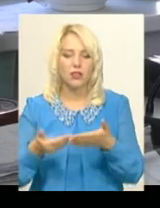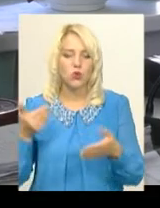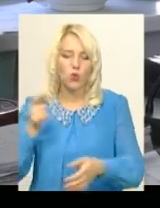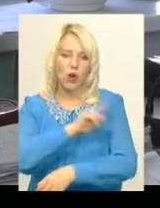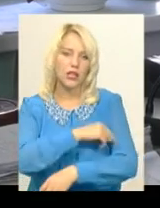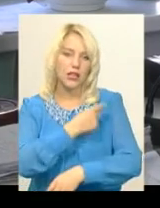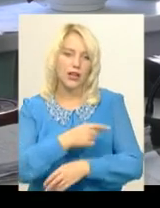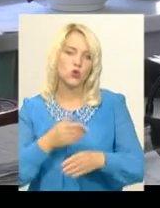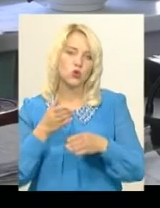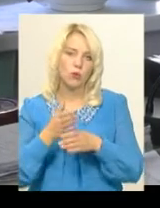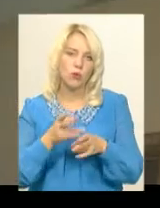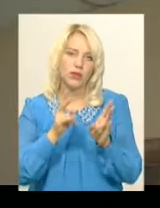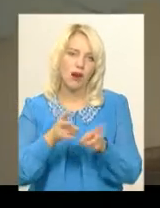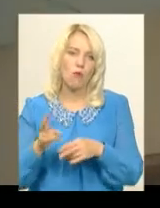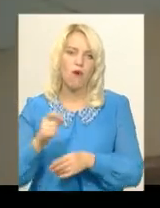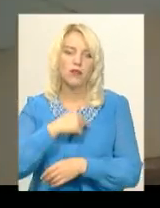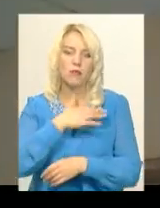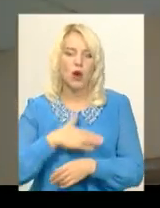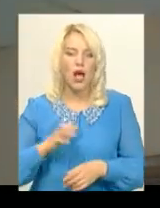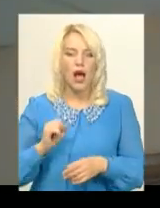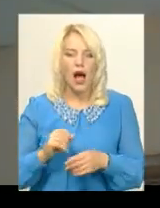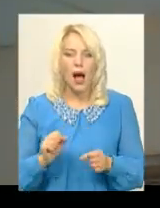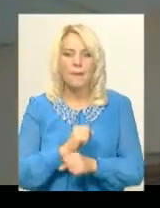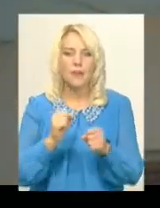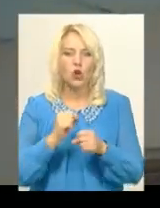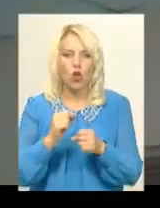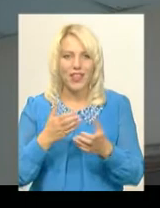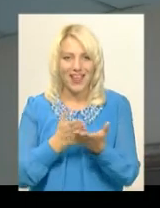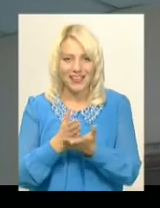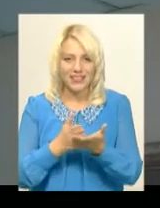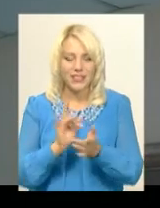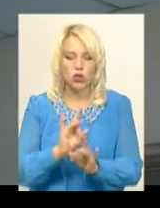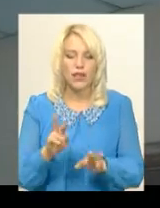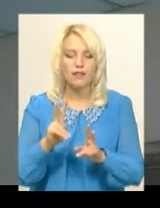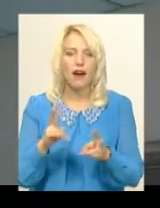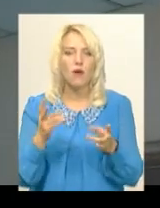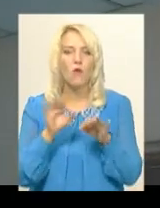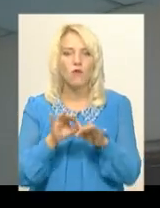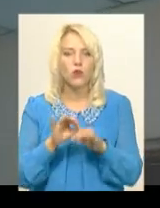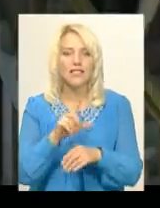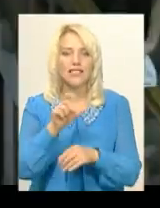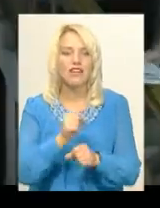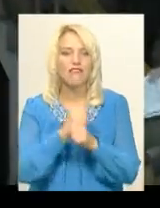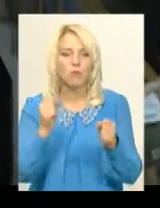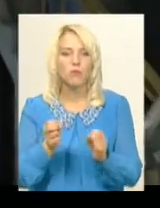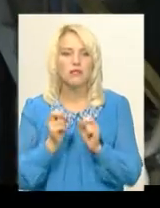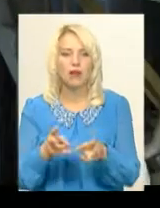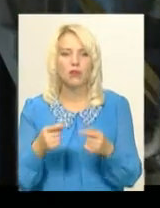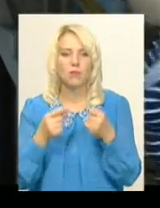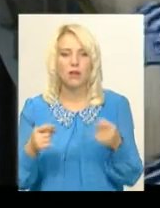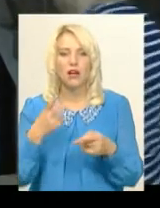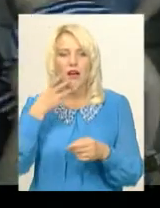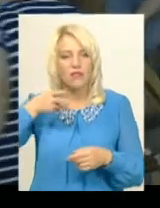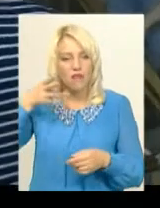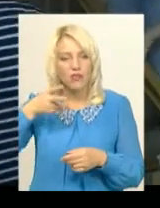допомоги травмованим та пораненим. А піротехніки розповіли, як поводитися з вибуху небезпечними предметами. На цьому відео ви бачите,